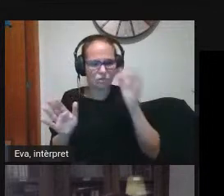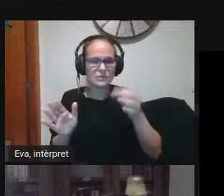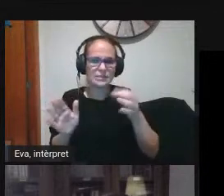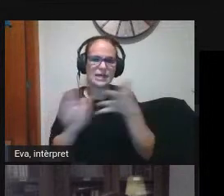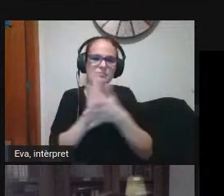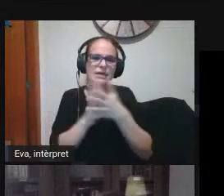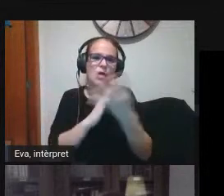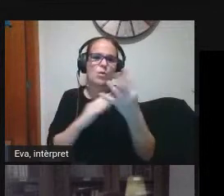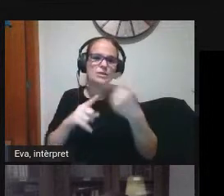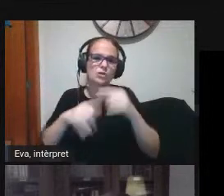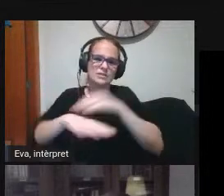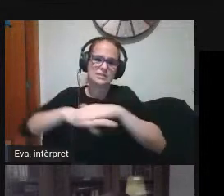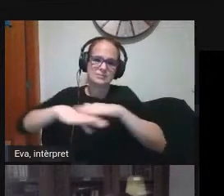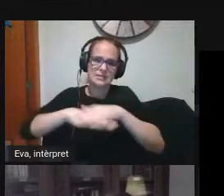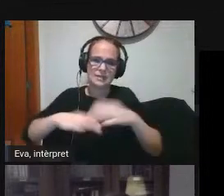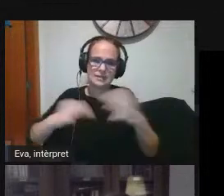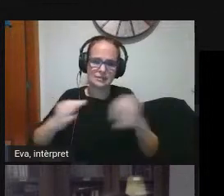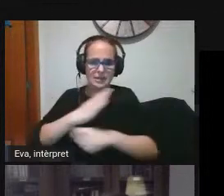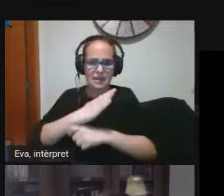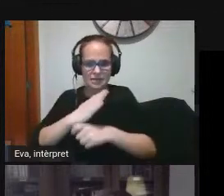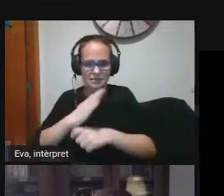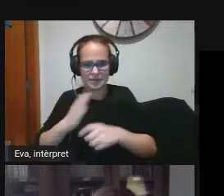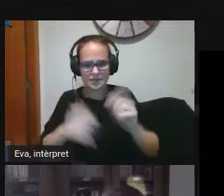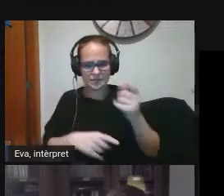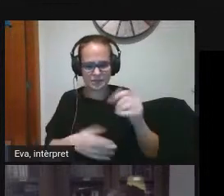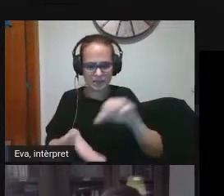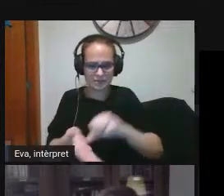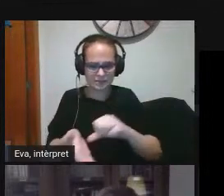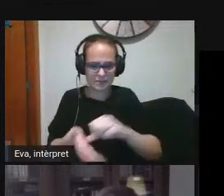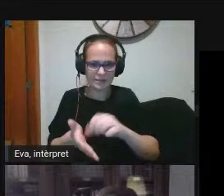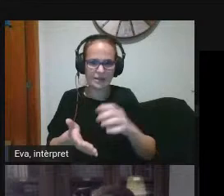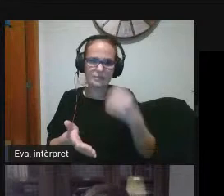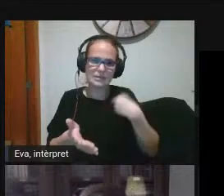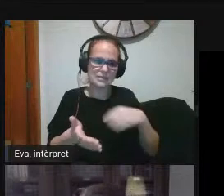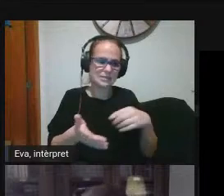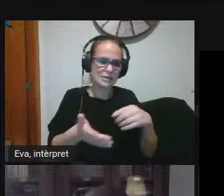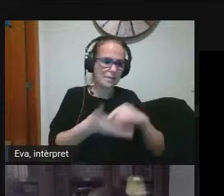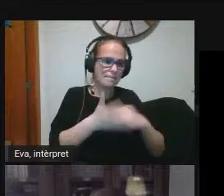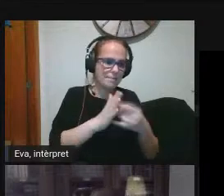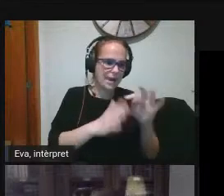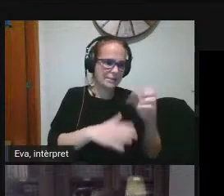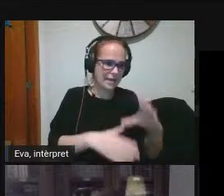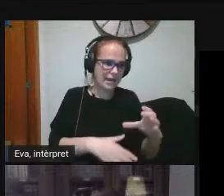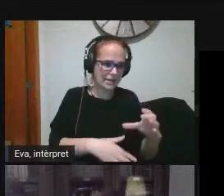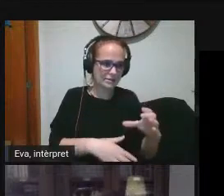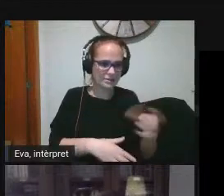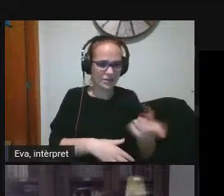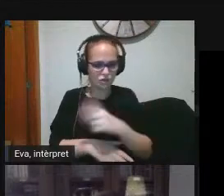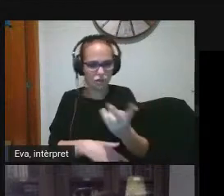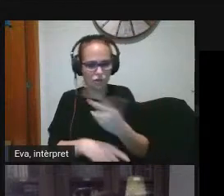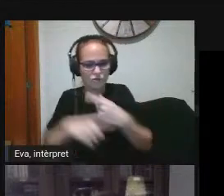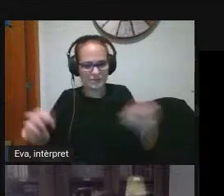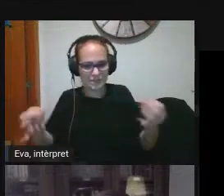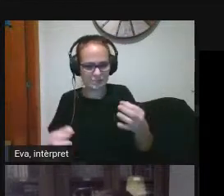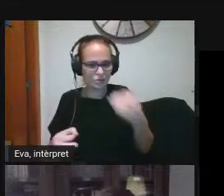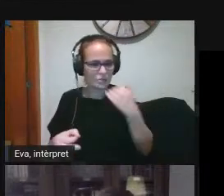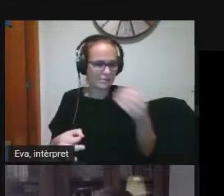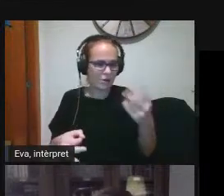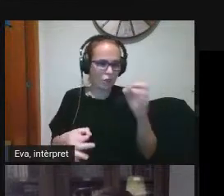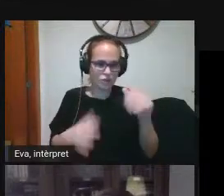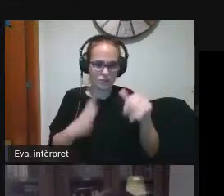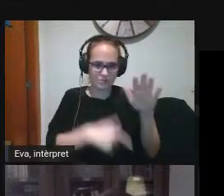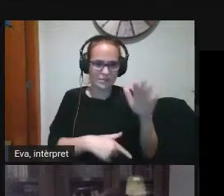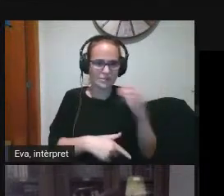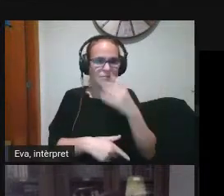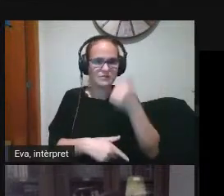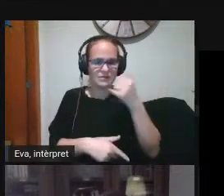serà l'estratègia digital del centre i quina diferència hi ha entre això del pla TAC que hem vist que més de 200 el teniu i sabeu què és per tant també serà més fàcil d